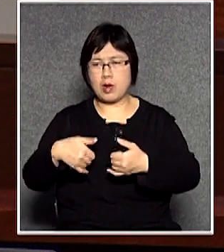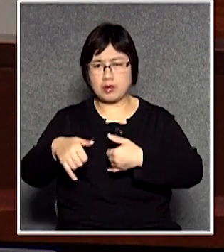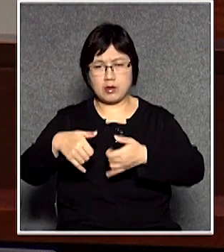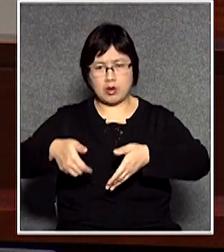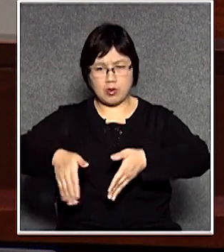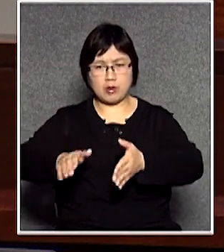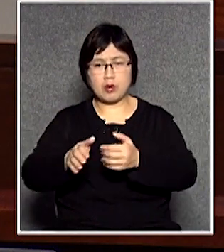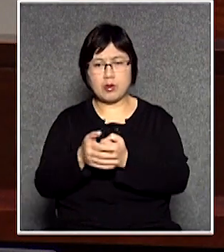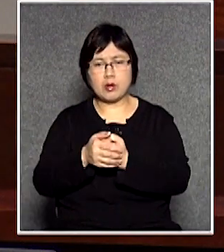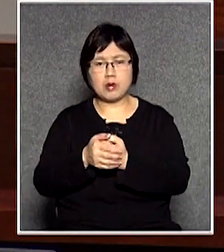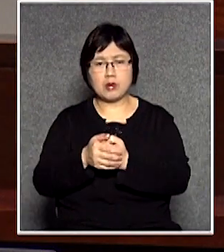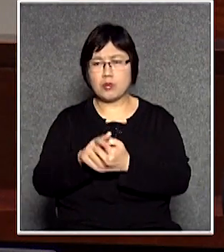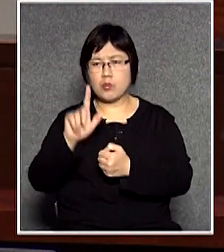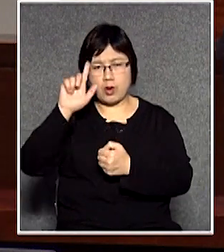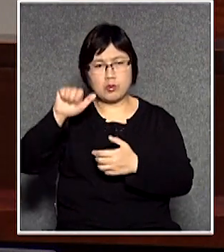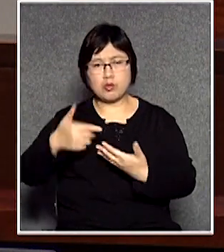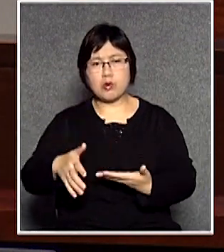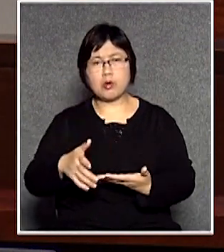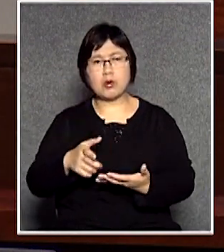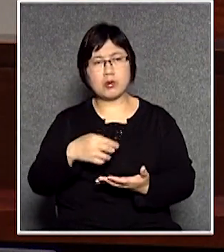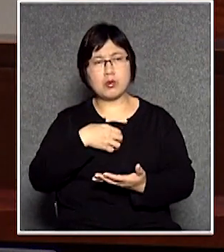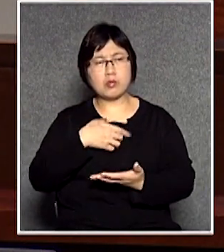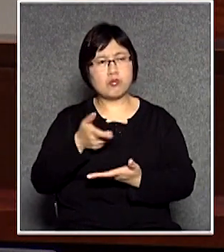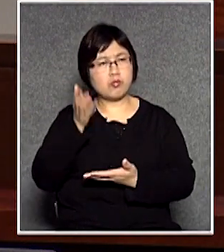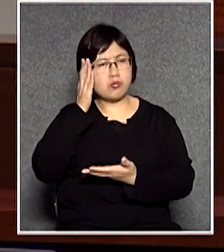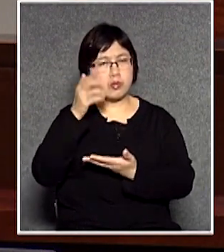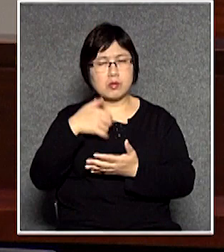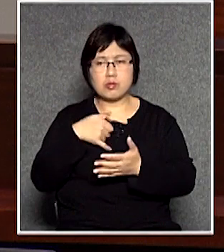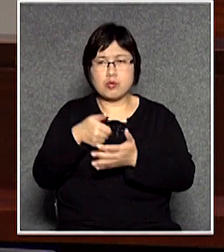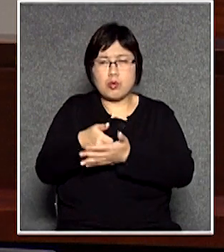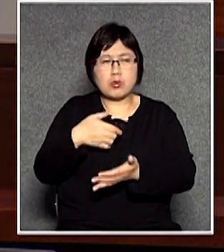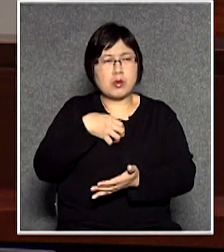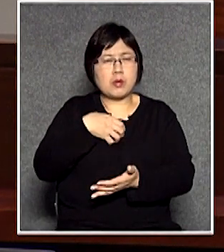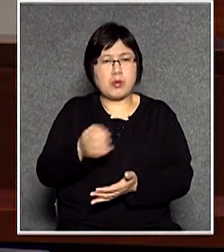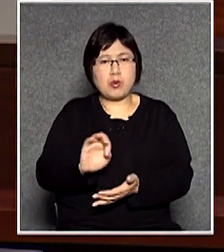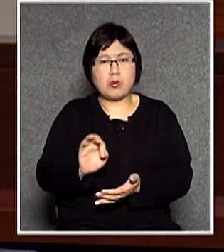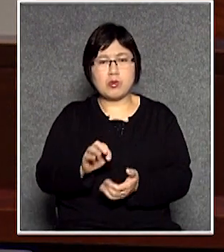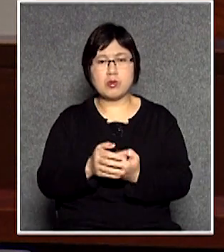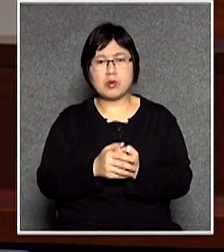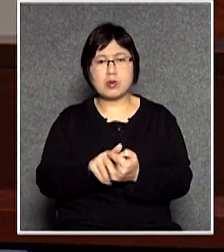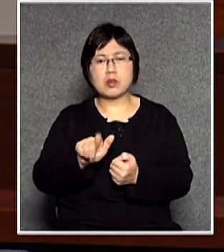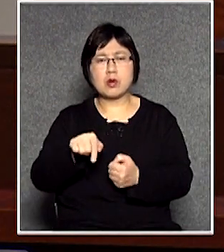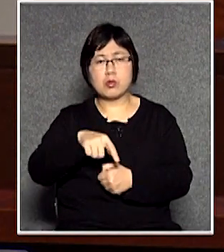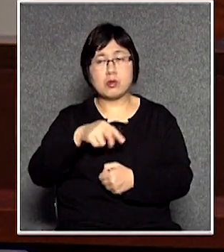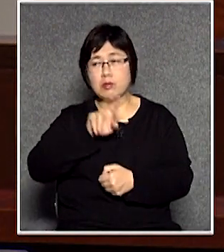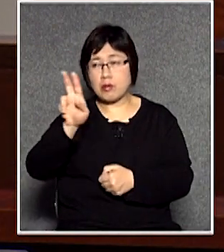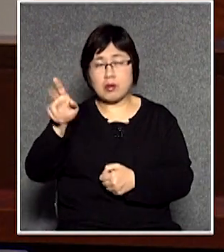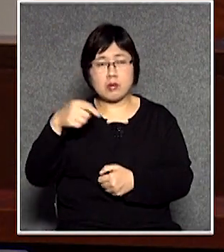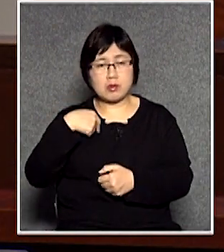就集以為常沒有人覺得他住在那裡你能阻礙他有很多舊區你看看